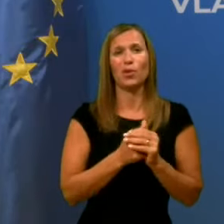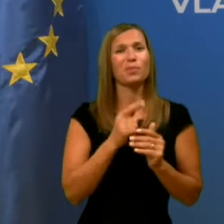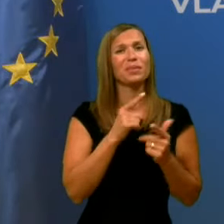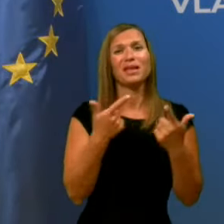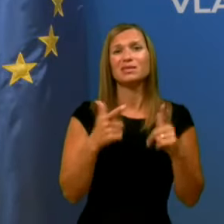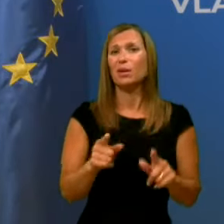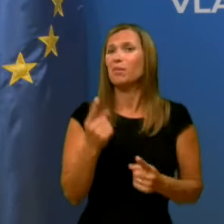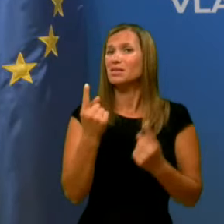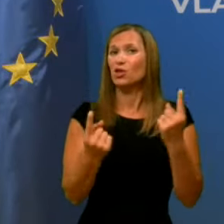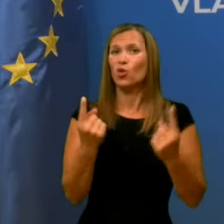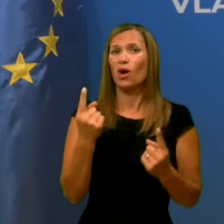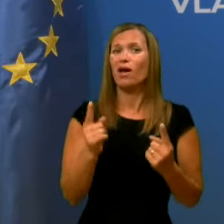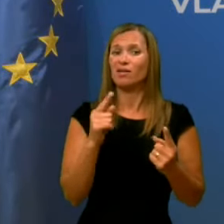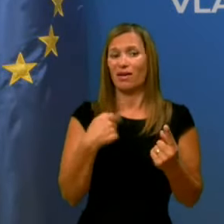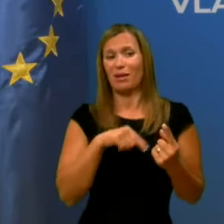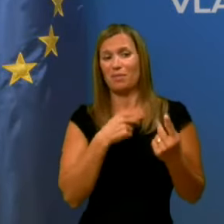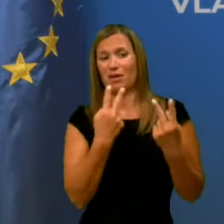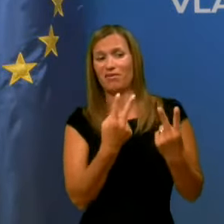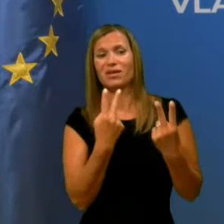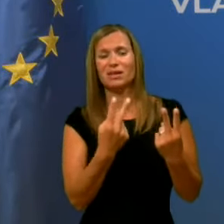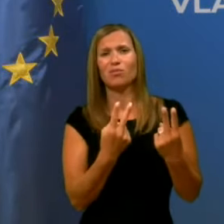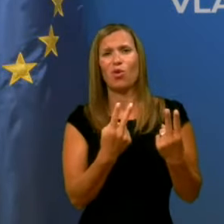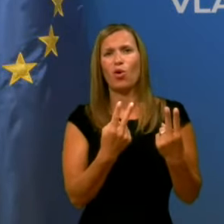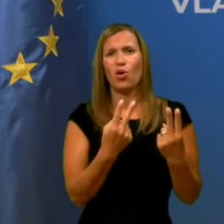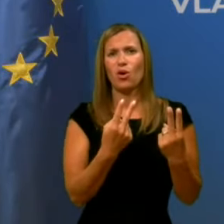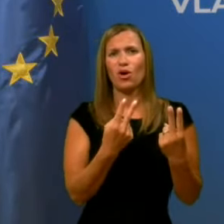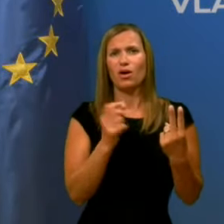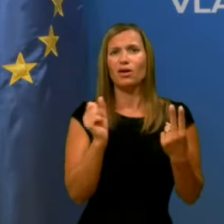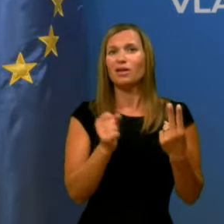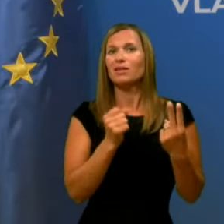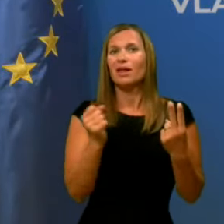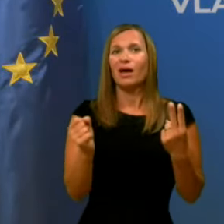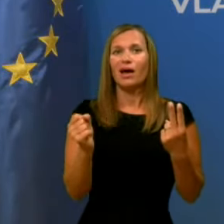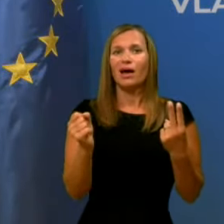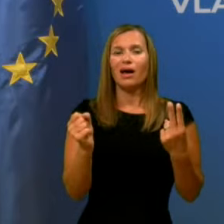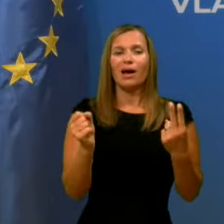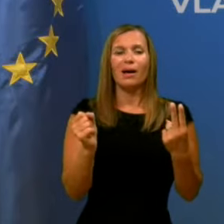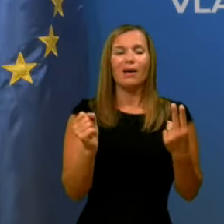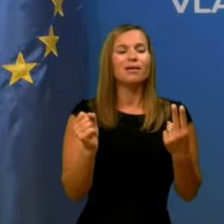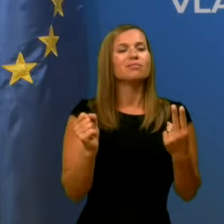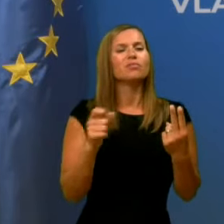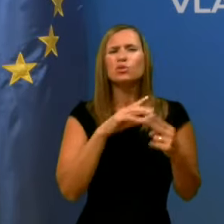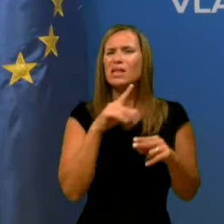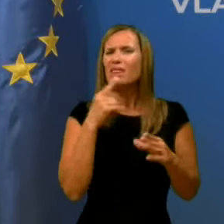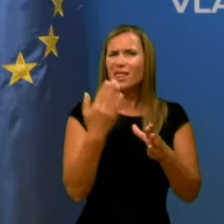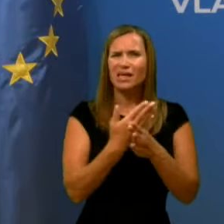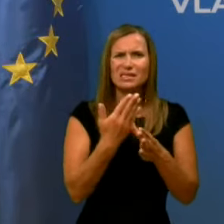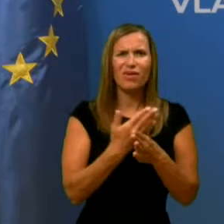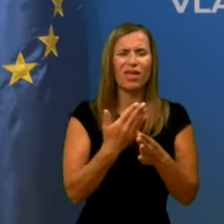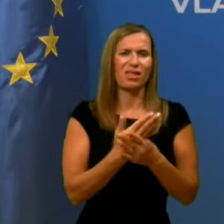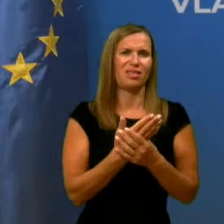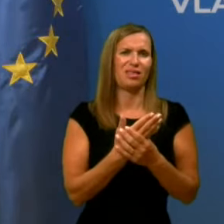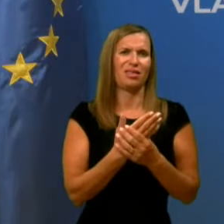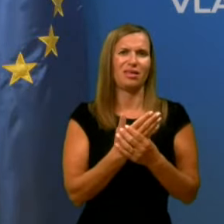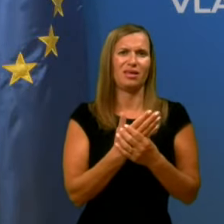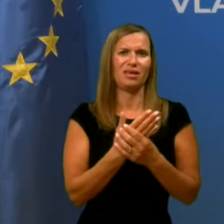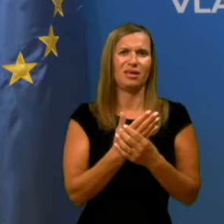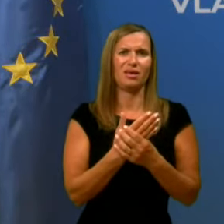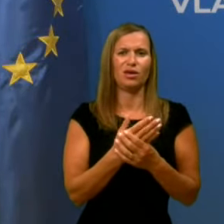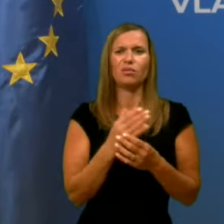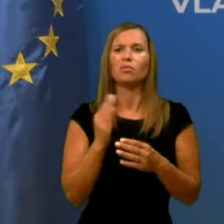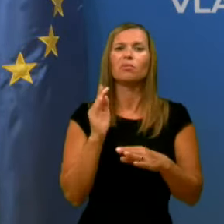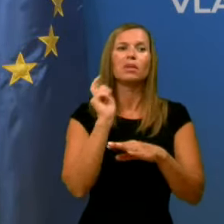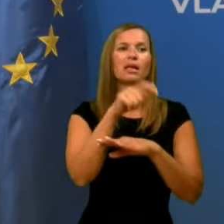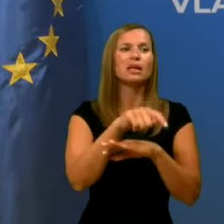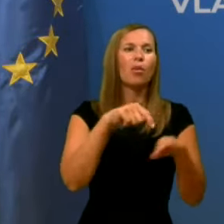dogajati to, kar vidimo, kar smo videli zdaj nazadnje, da pridemo po vseh nasvetih, po vseh pregledih sodelovanju v